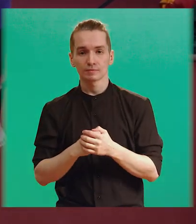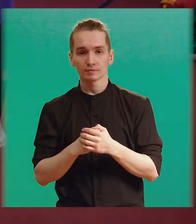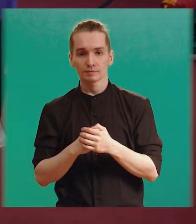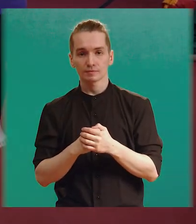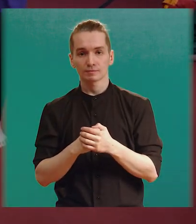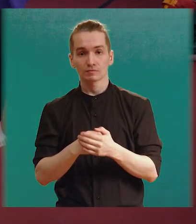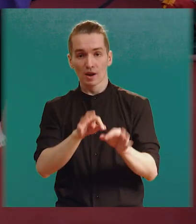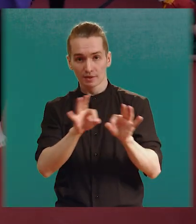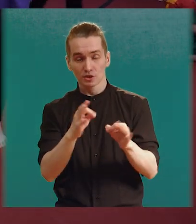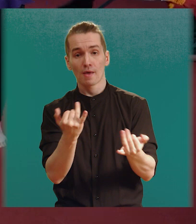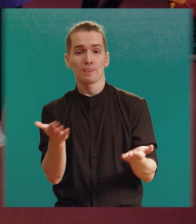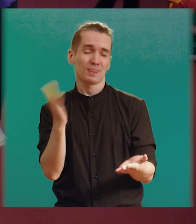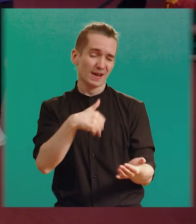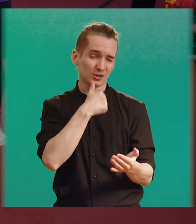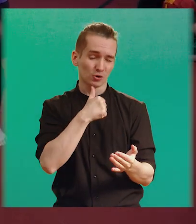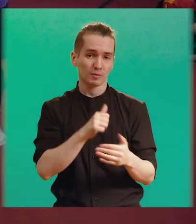Отлично. Давай, еще разок.